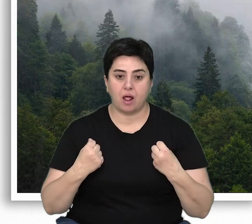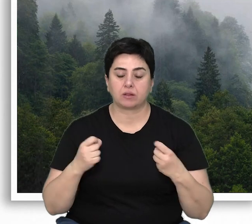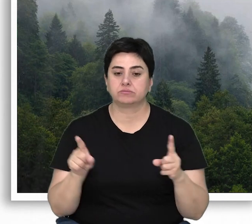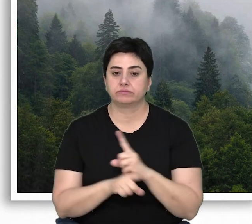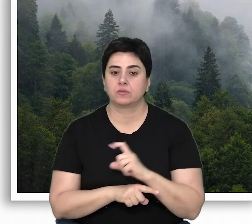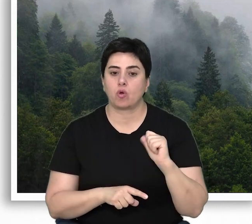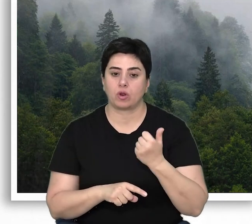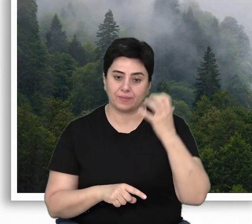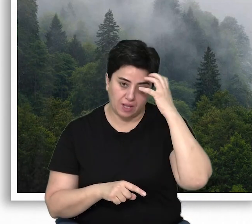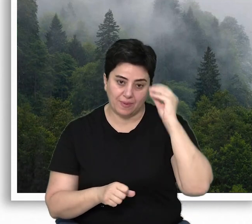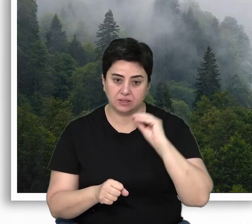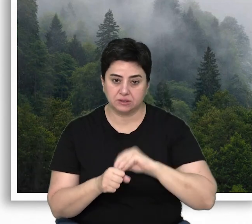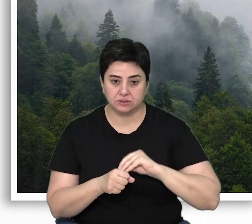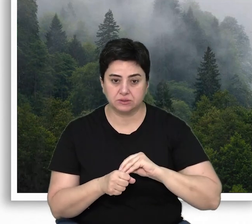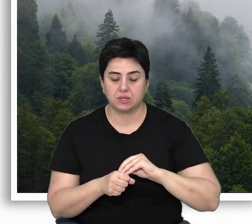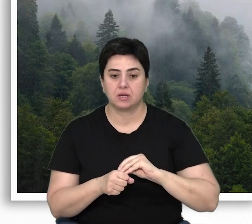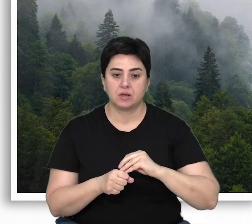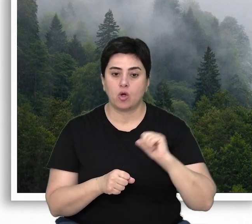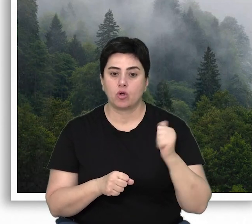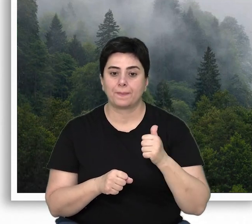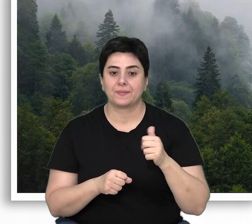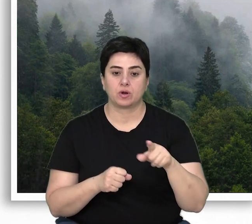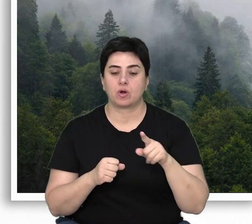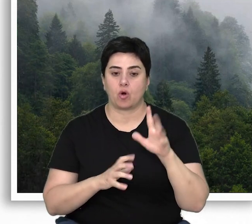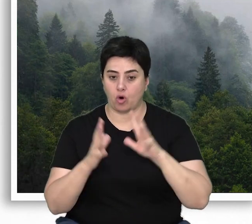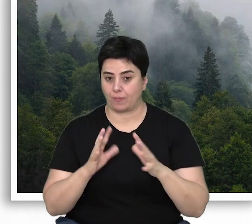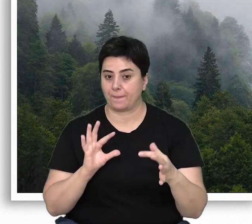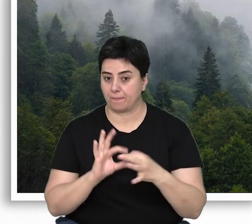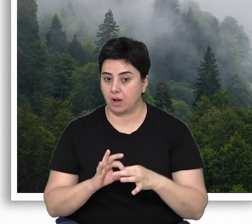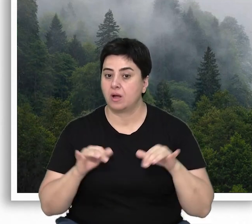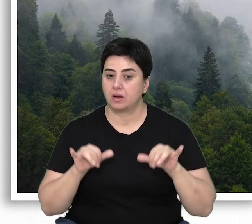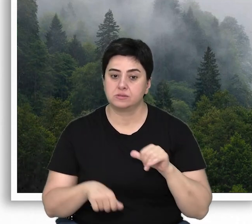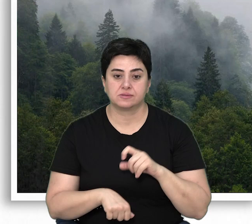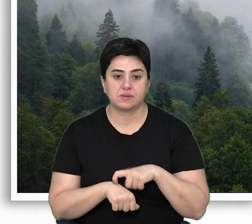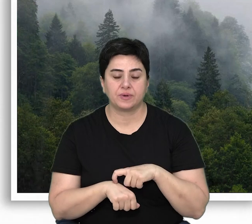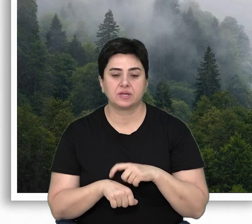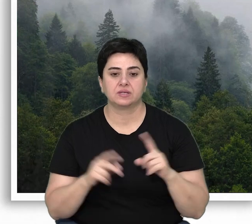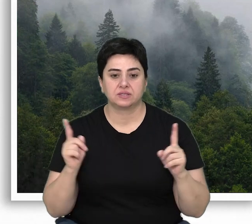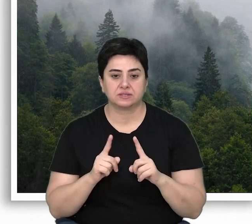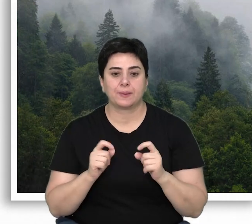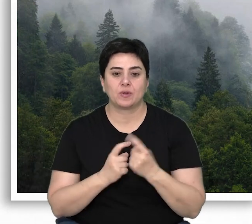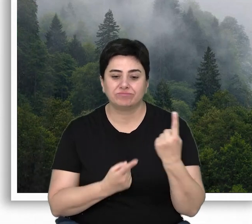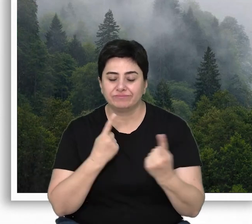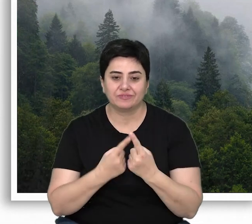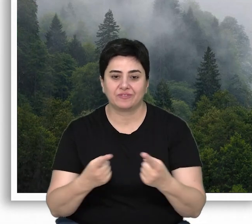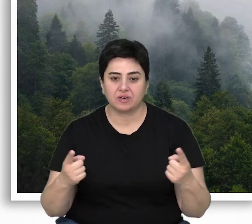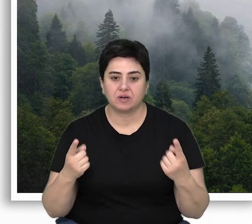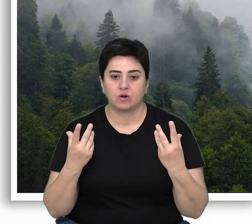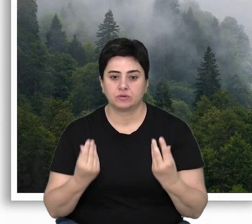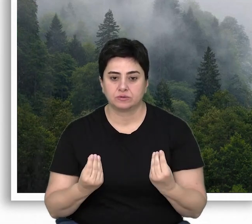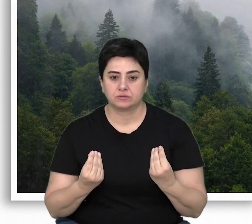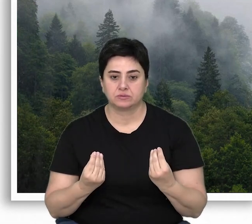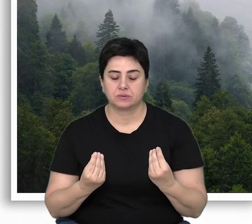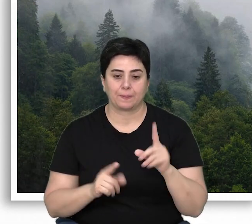sağlık gibi temel ihtiyaçlarımızın karşılanmasındaki önemli rolünün yanı sıra ormanlar, kısaca biyolojik çeşitlilik